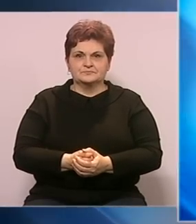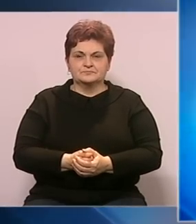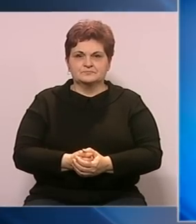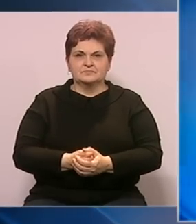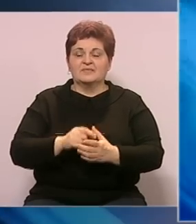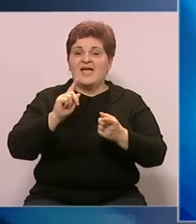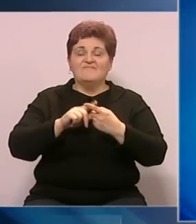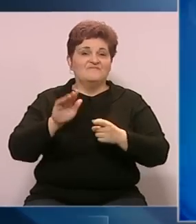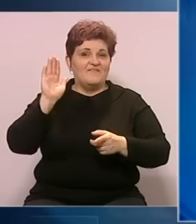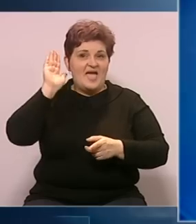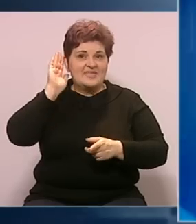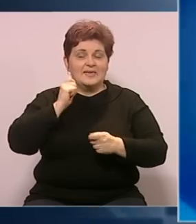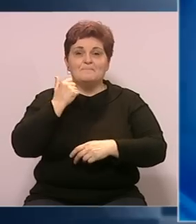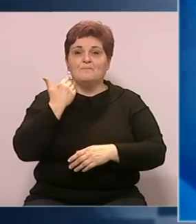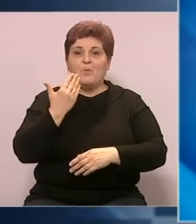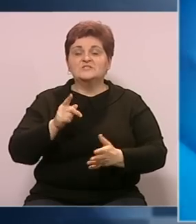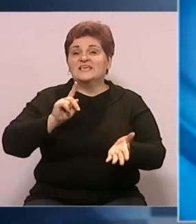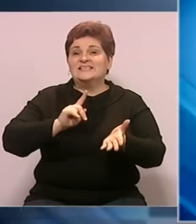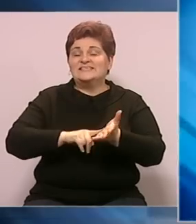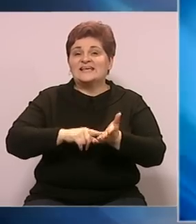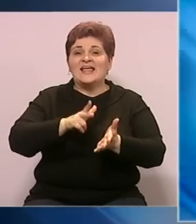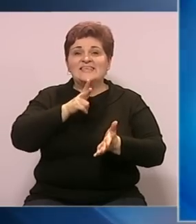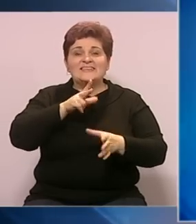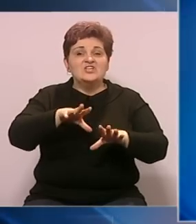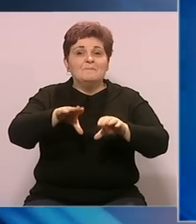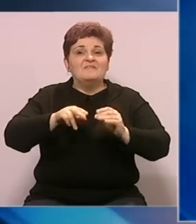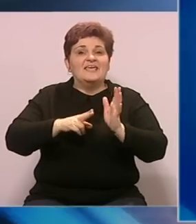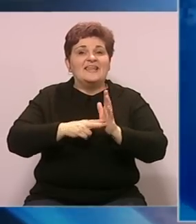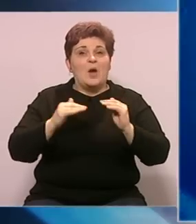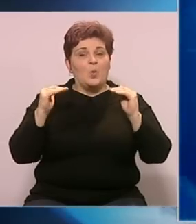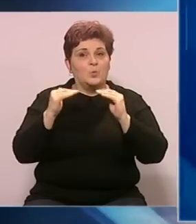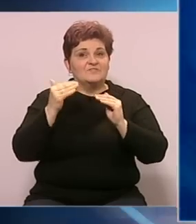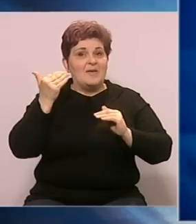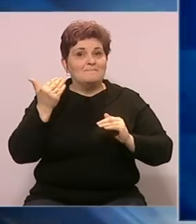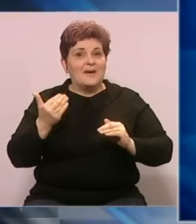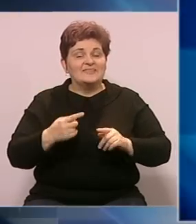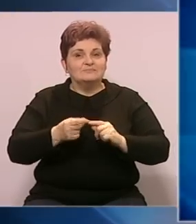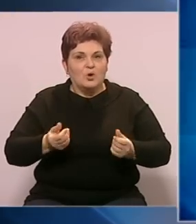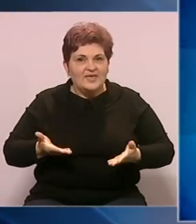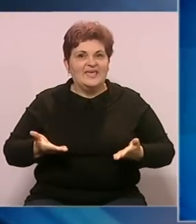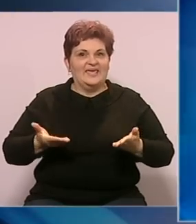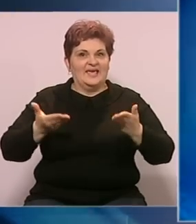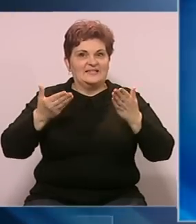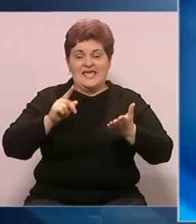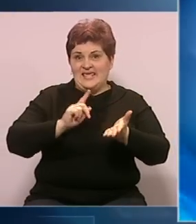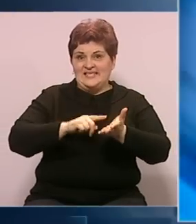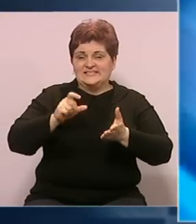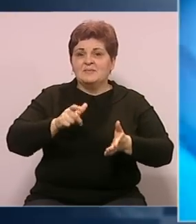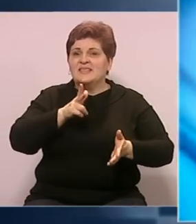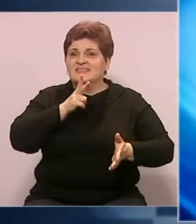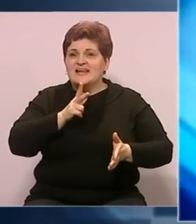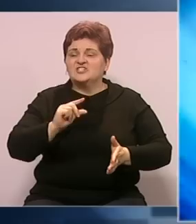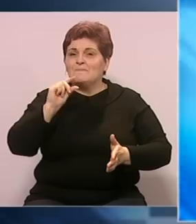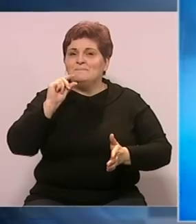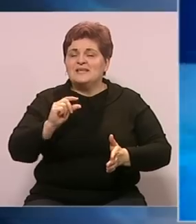Federalna vlada, poslodavci i sindikalci traže prihvatljiv način uskladživanja plata zbog inflacije. Sindikalci i dalje traže